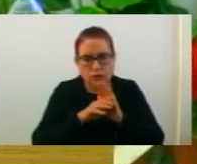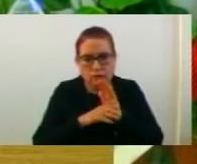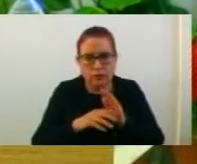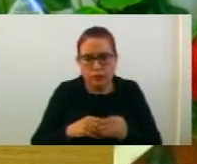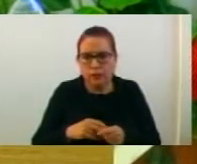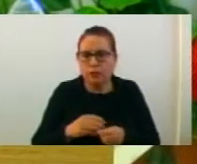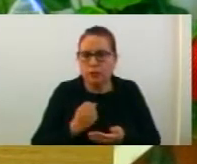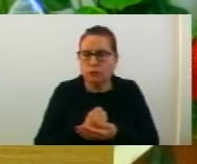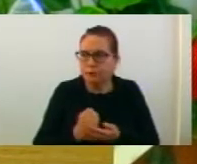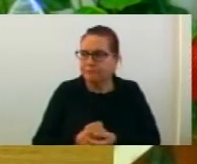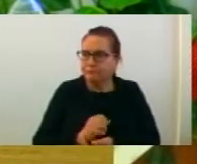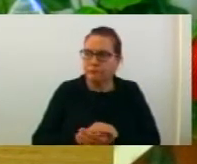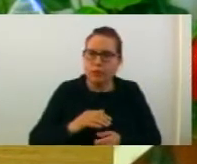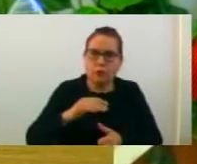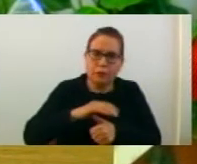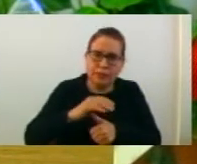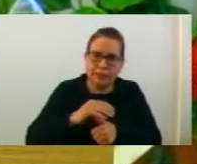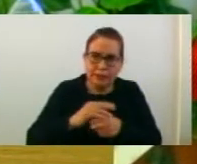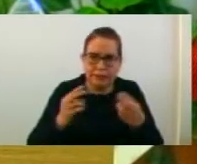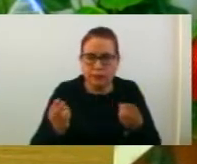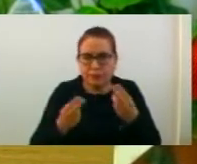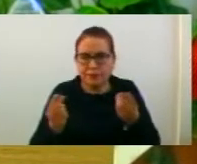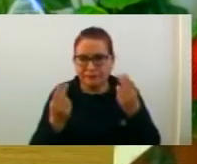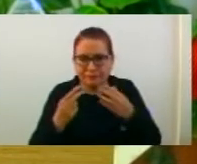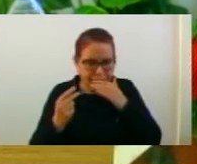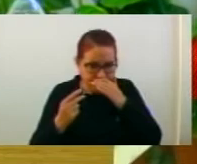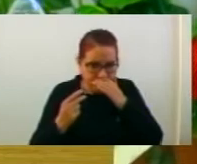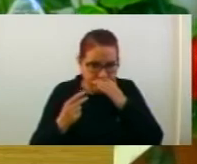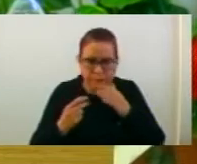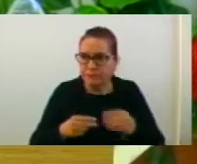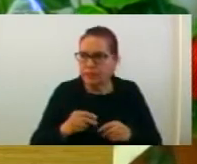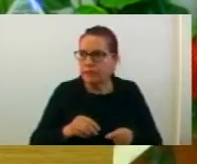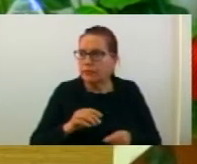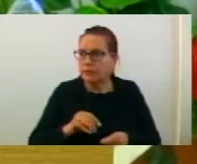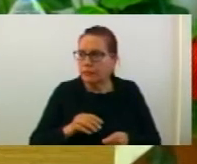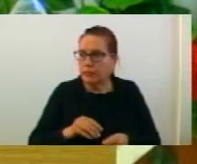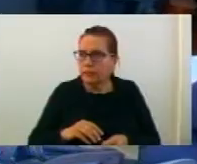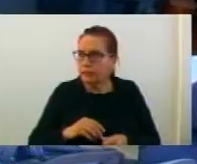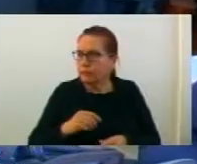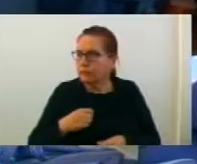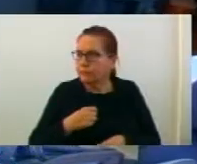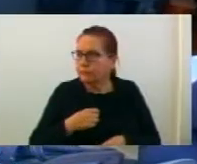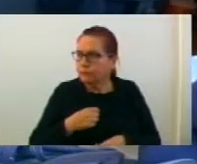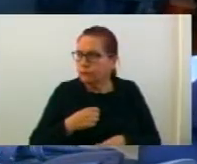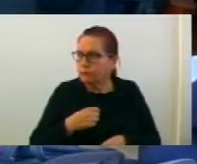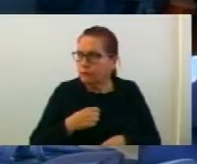прописи. Го повиквам председателно на Комисијата да подне се извище и даде прелог до Советата. Благодарам.